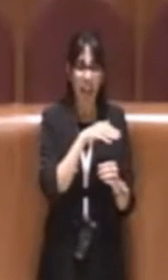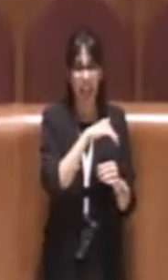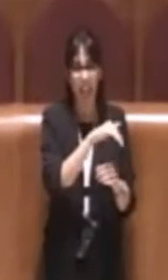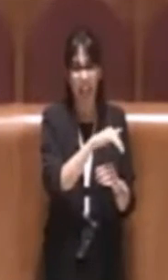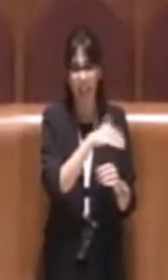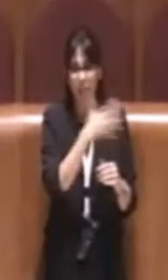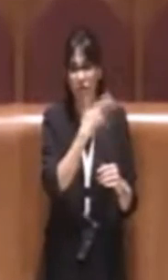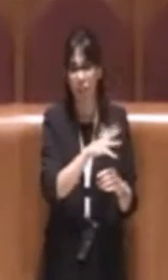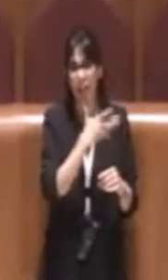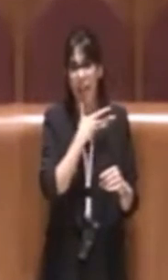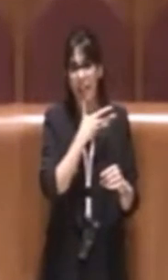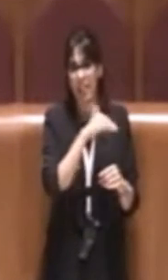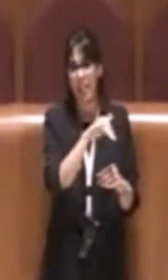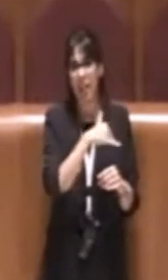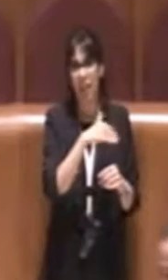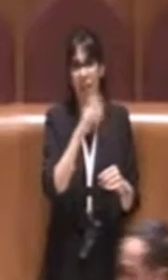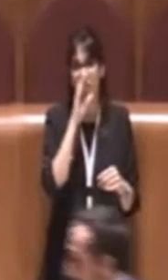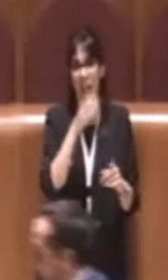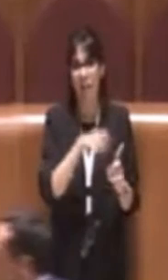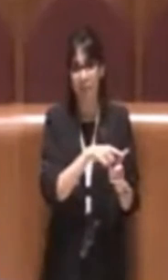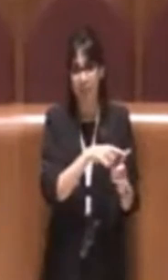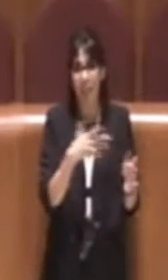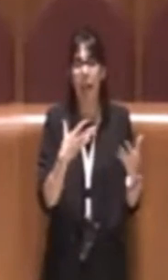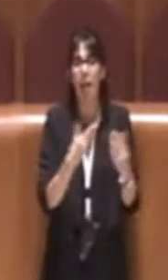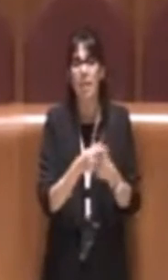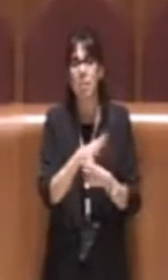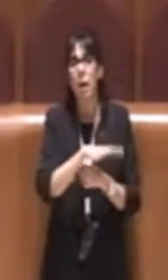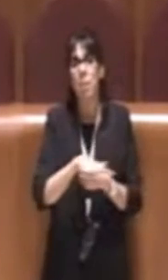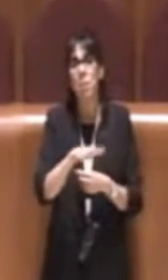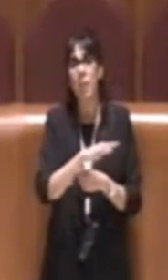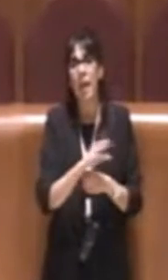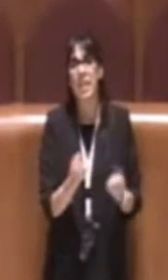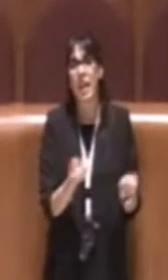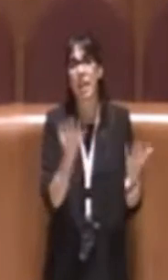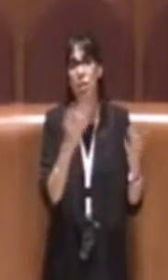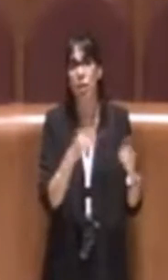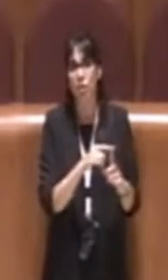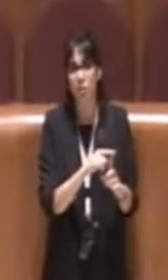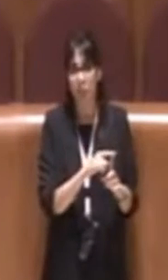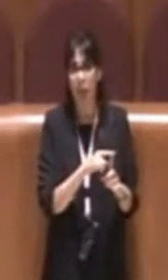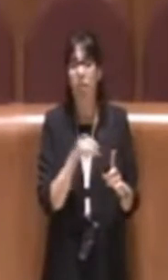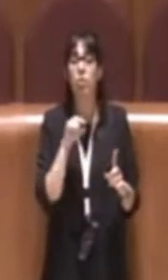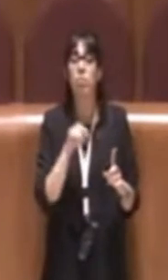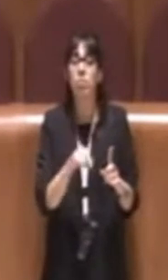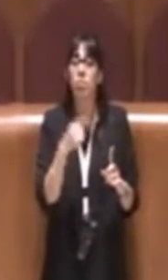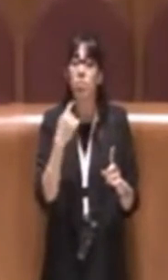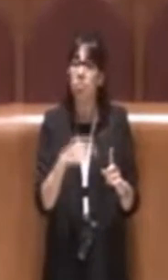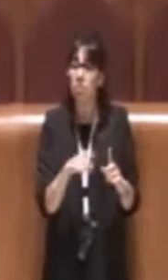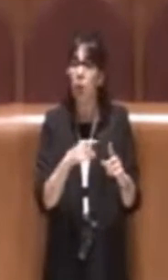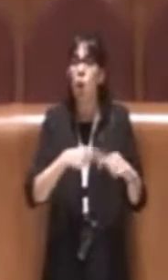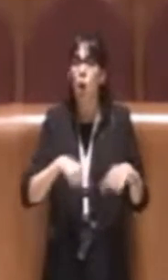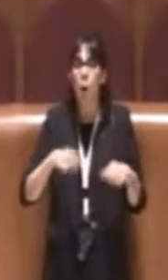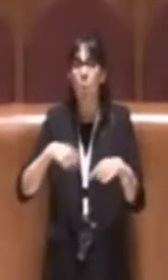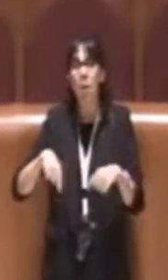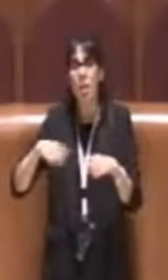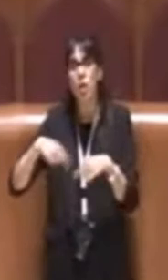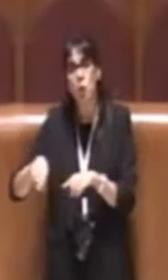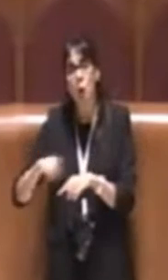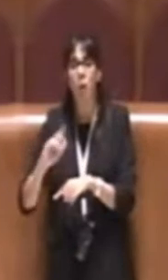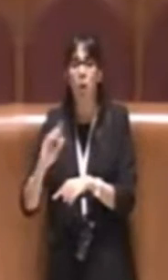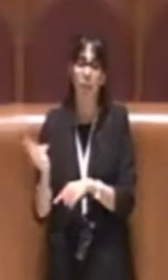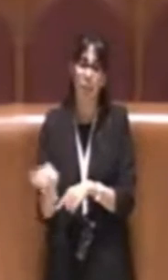Flaminia con piazza Risorgimento e su questo le commissioni si sono espresse molto